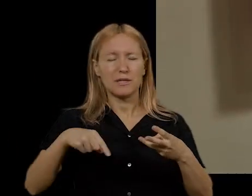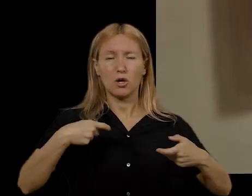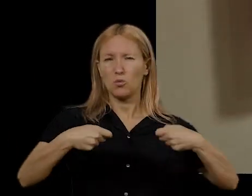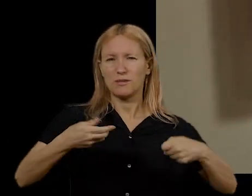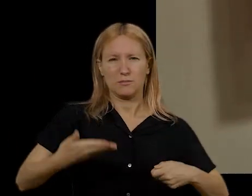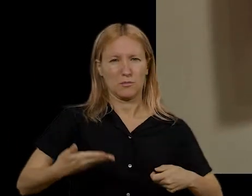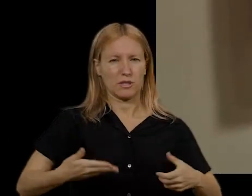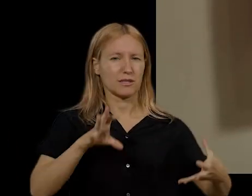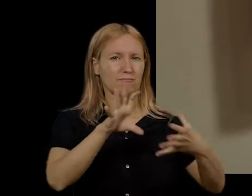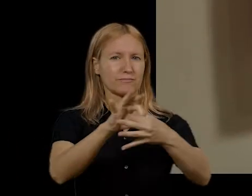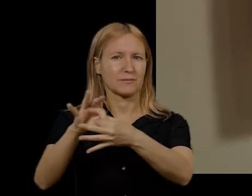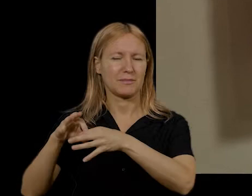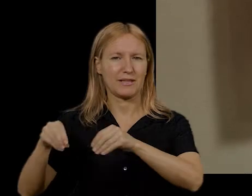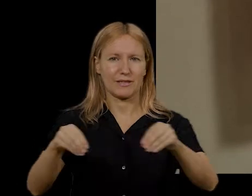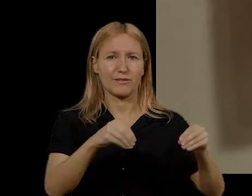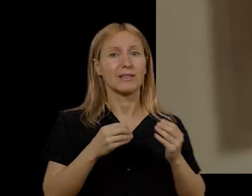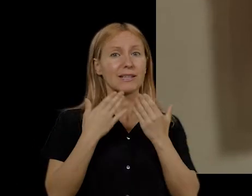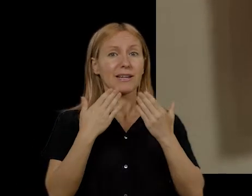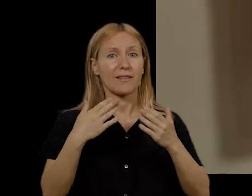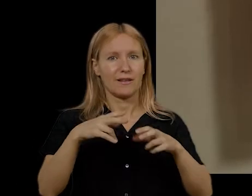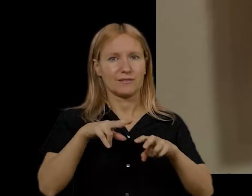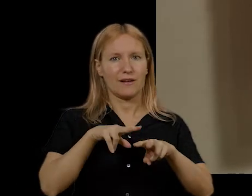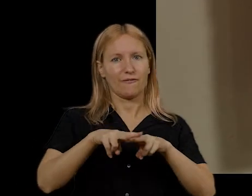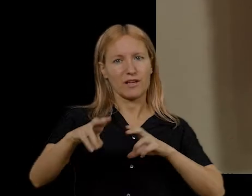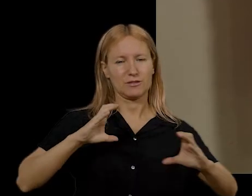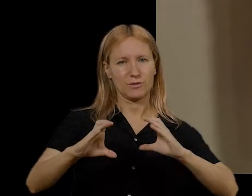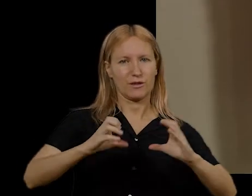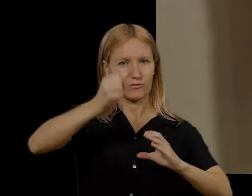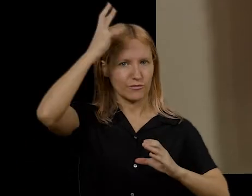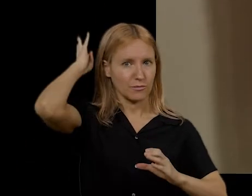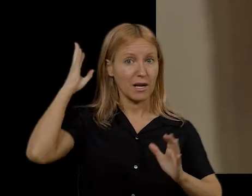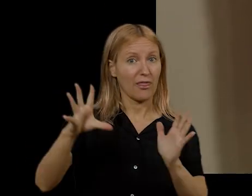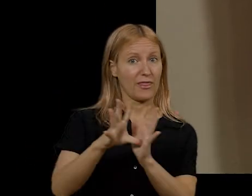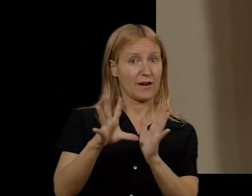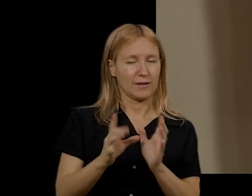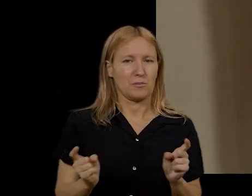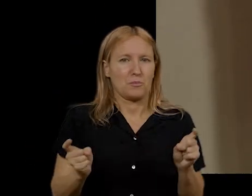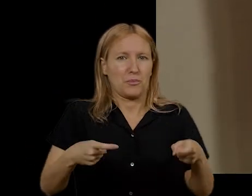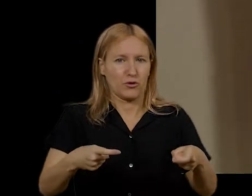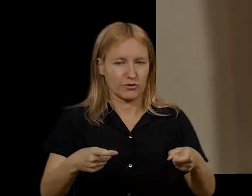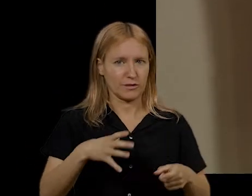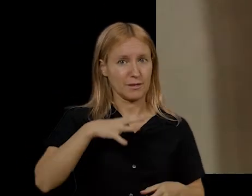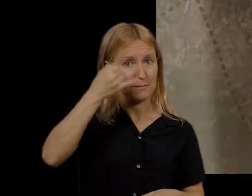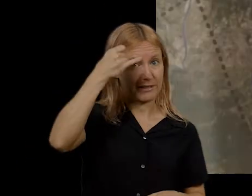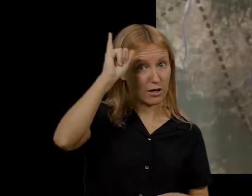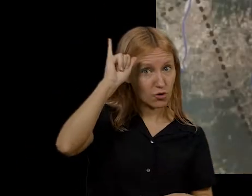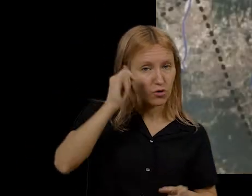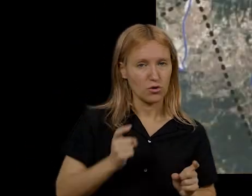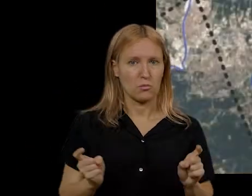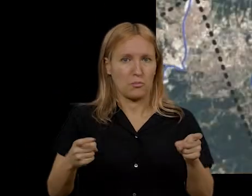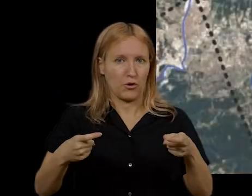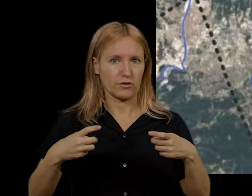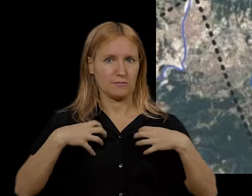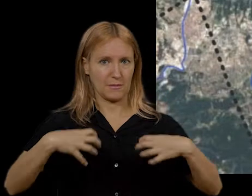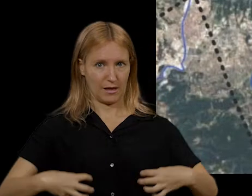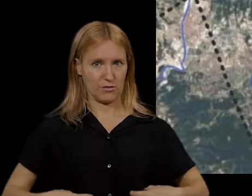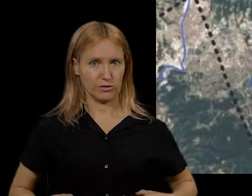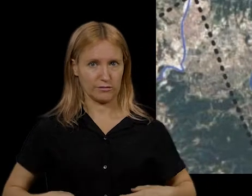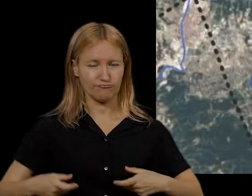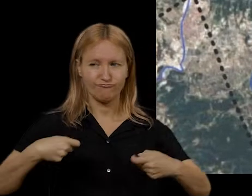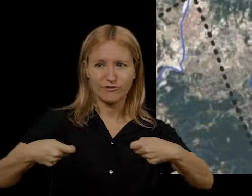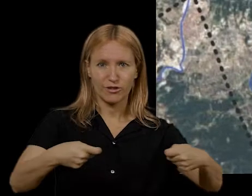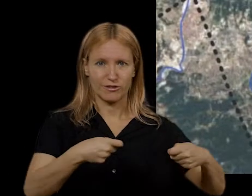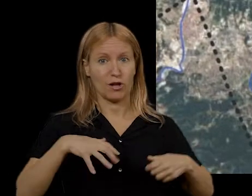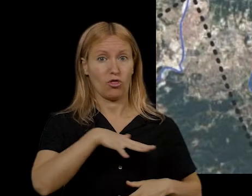així com el tipus d'alimentació o la importància del comerç en altres regions, gràcies a les vies de comunicació romanes i a la proximitat amb els ports d